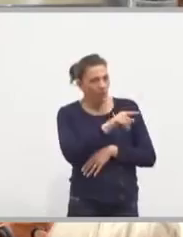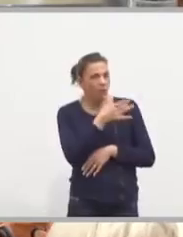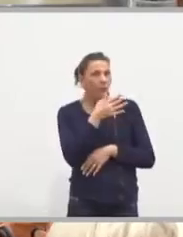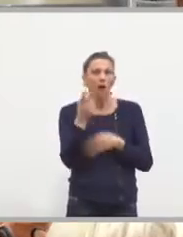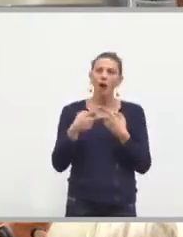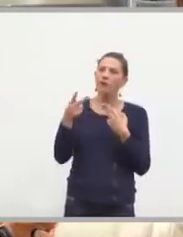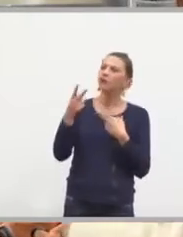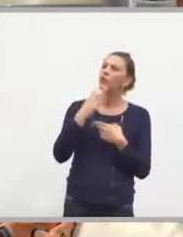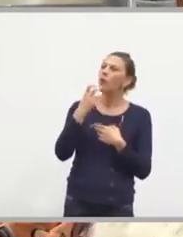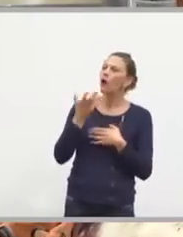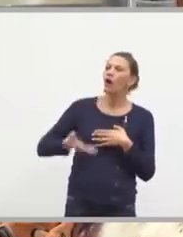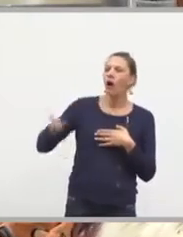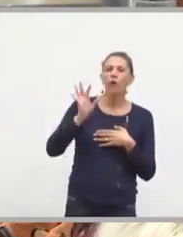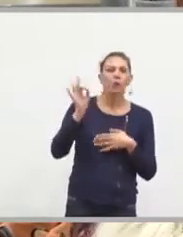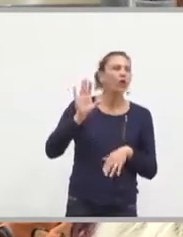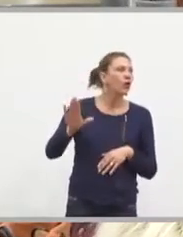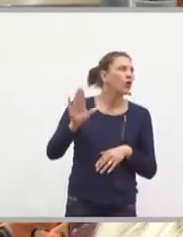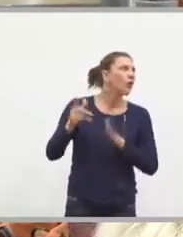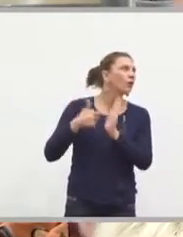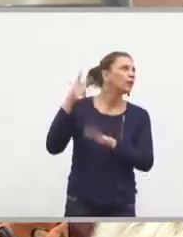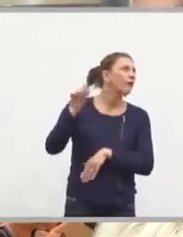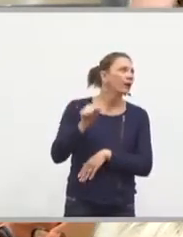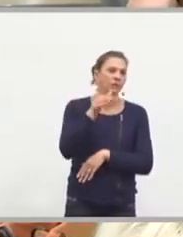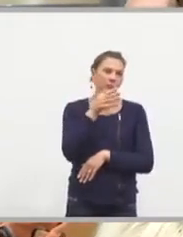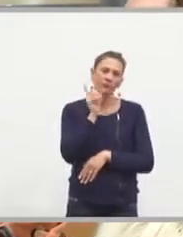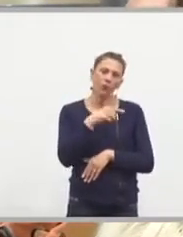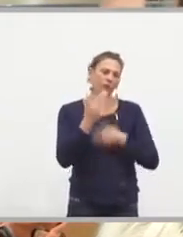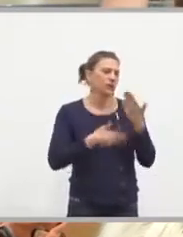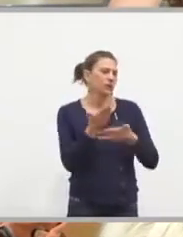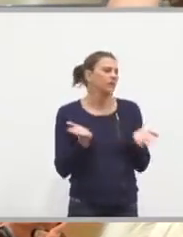dire attendons 2020. Il faut que là-dessus, les choses avancent.